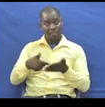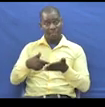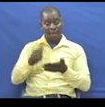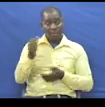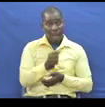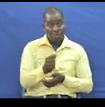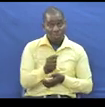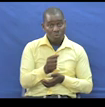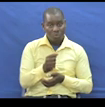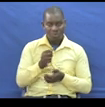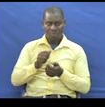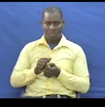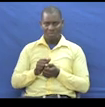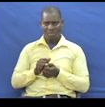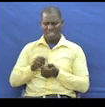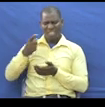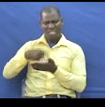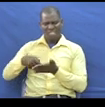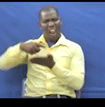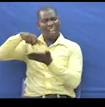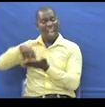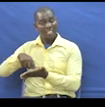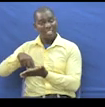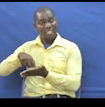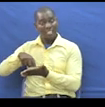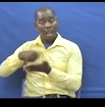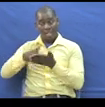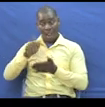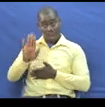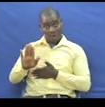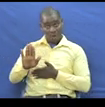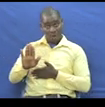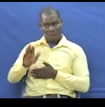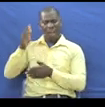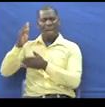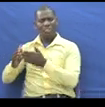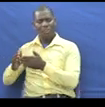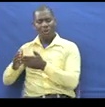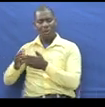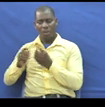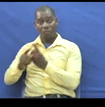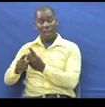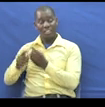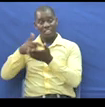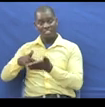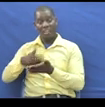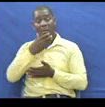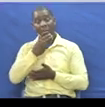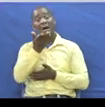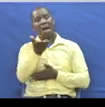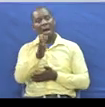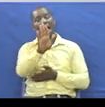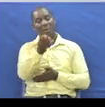Jinala Wanzo Sex Na Kadhalika Na Kadhalika Kwa Iyo Tafsiri Ya Semantiki Ndiyo Inafaa Kwa kutafsiri Vitu Vya